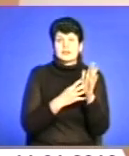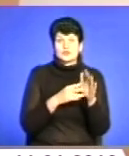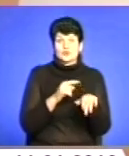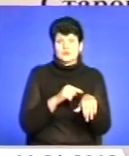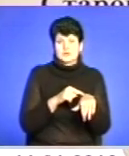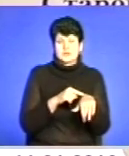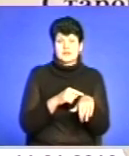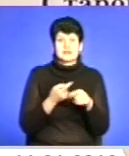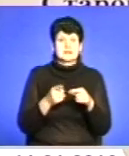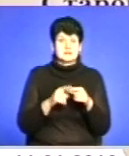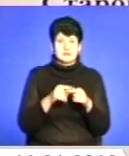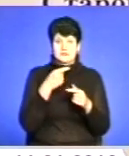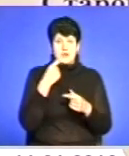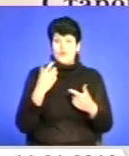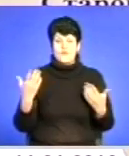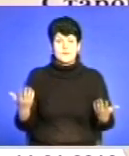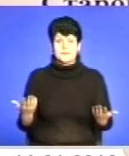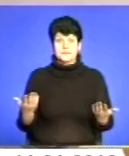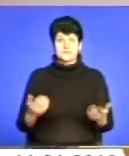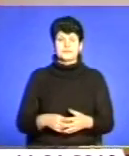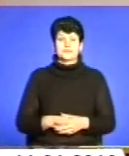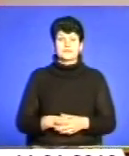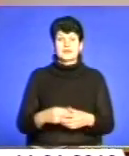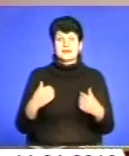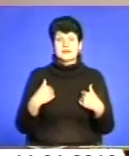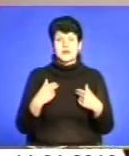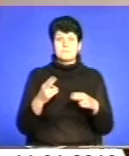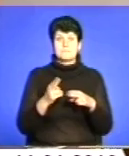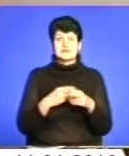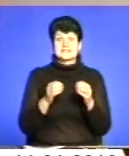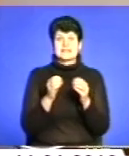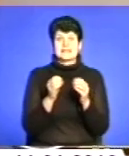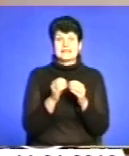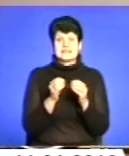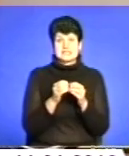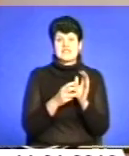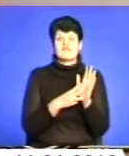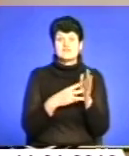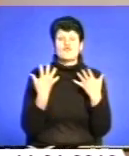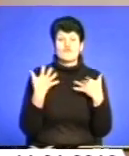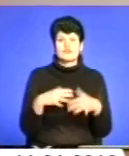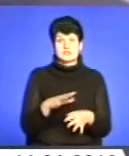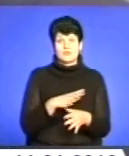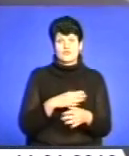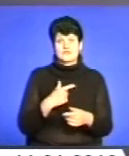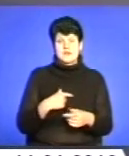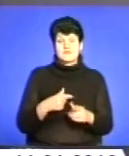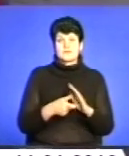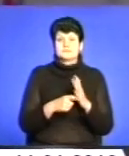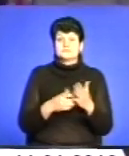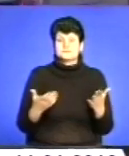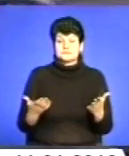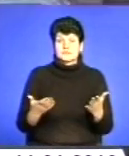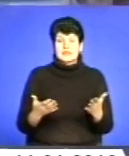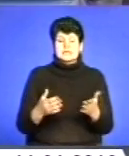це працівники свідчень не дають. Я за 10-8 вже був у себе. За інформацією